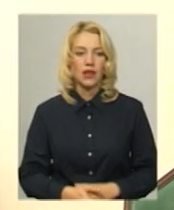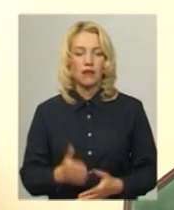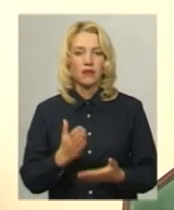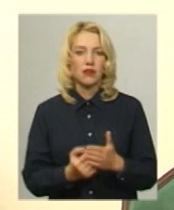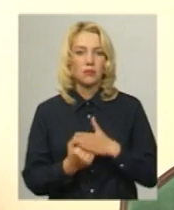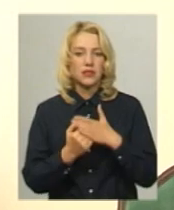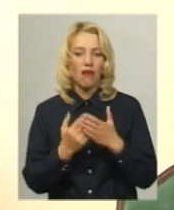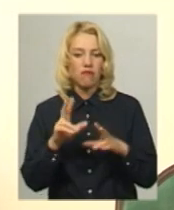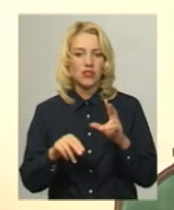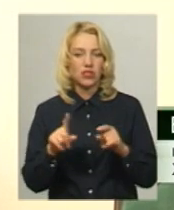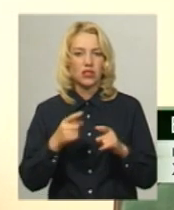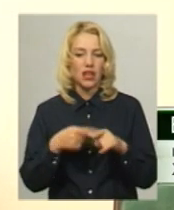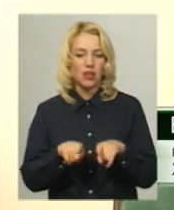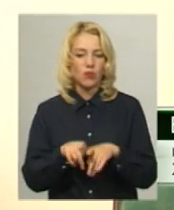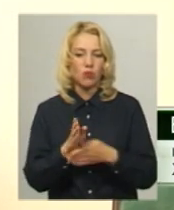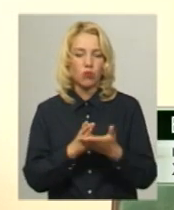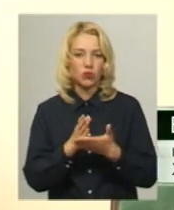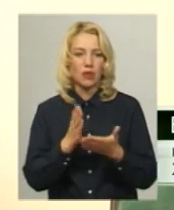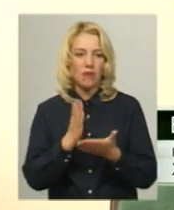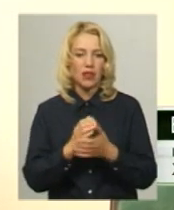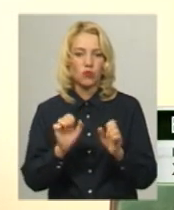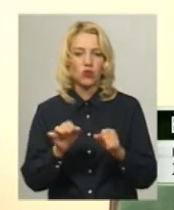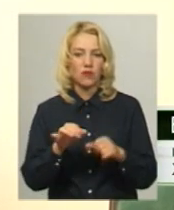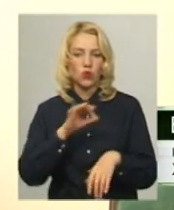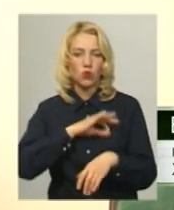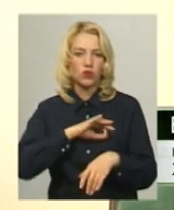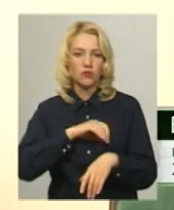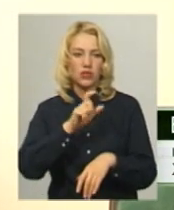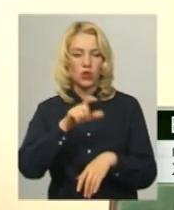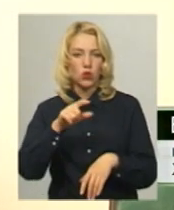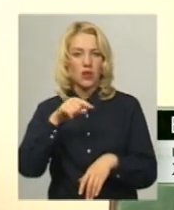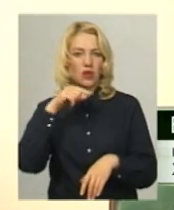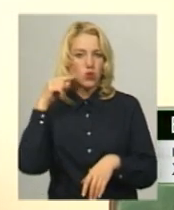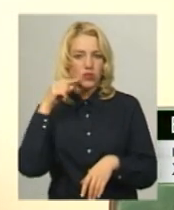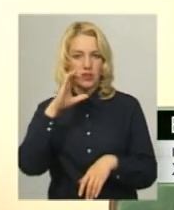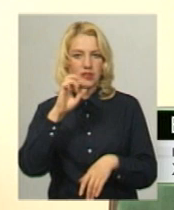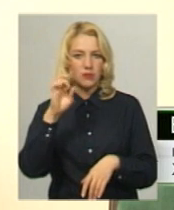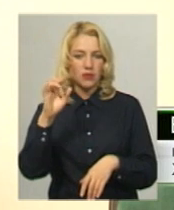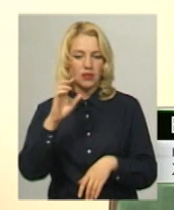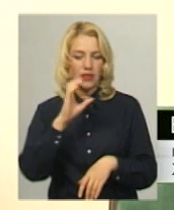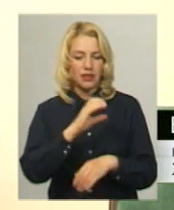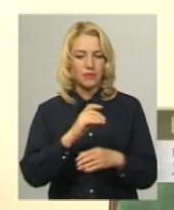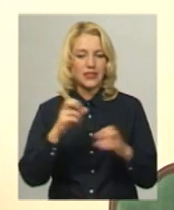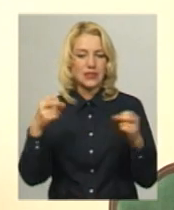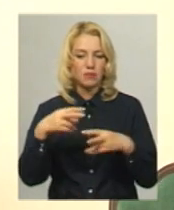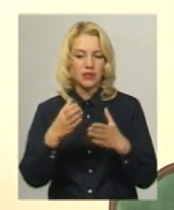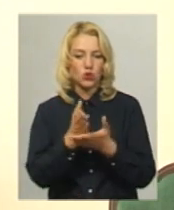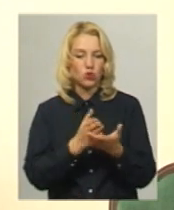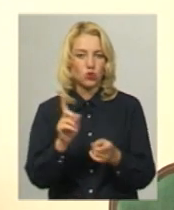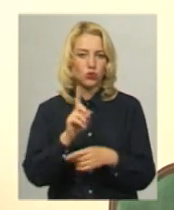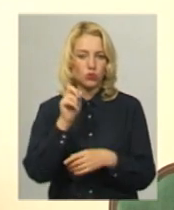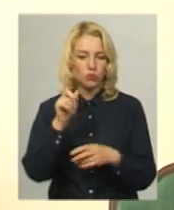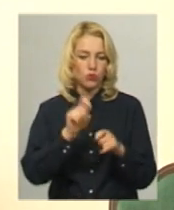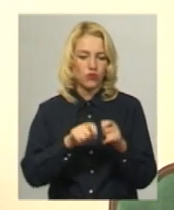підстава вважати, що цими послугами могли і мали можливість користуватись і в тому числі російські спецслужби, для того, щоб перевіряти осіб і володіти